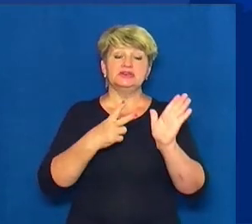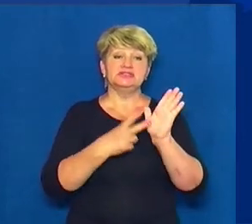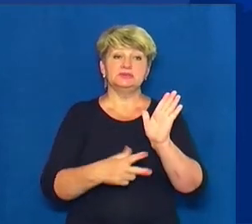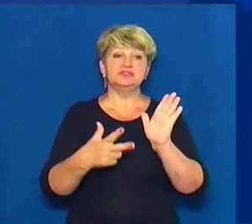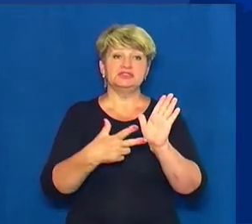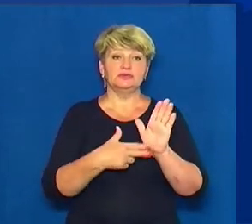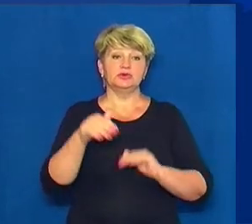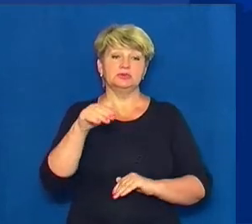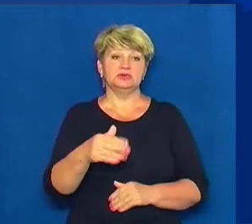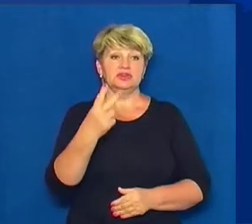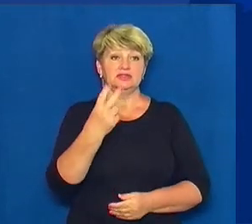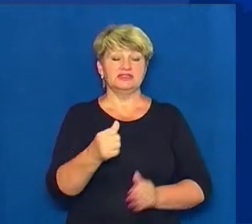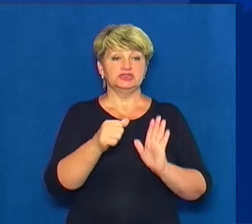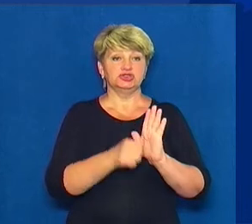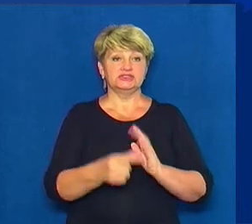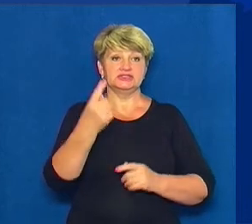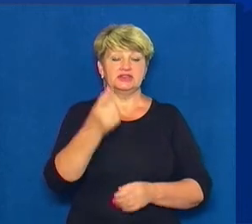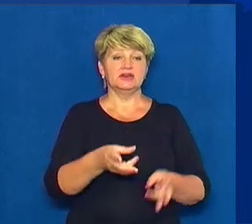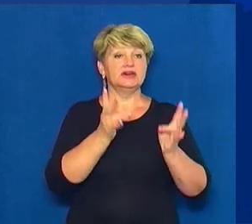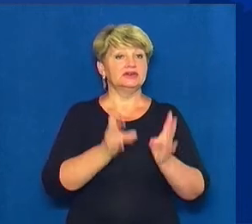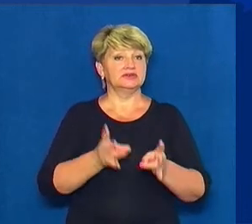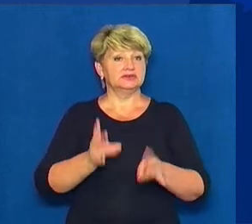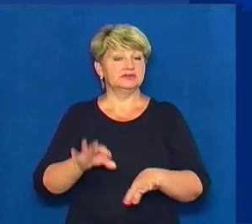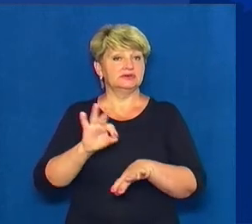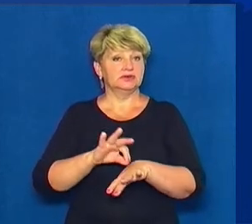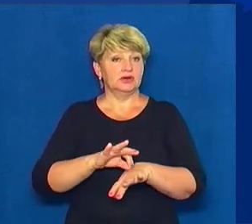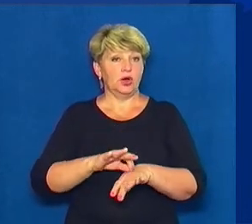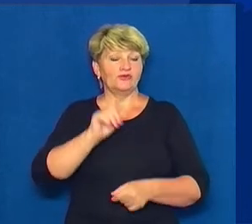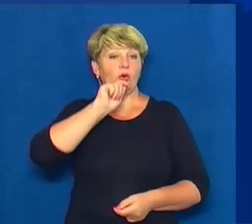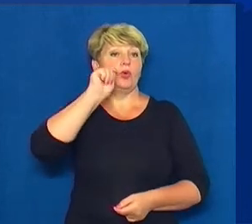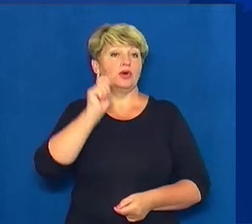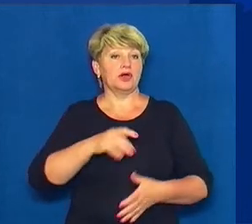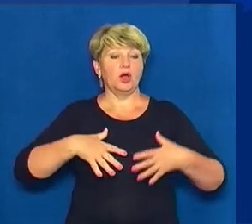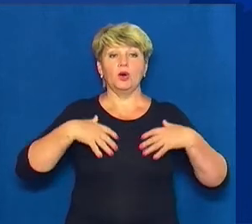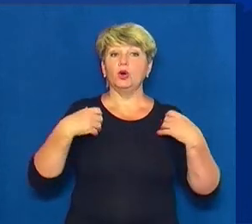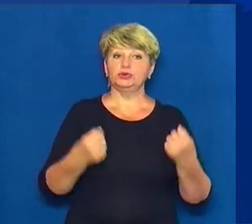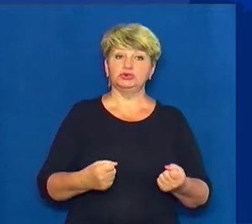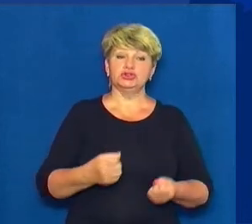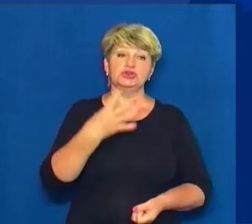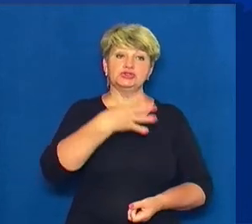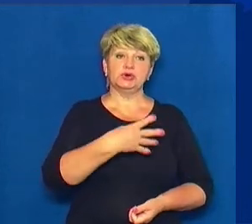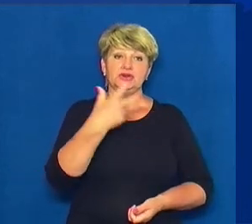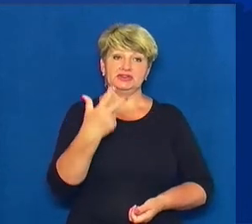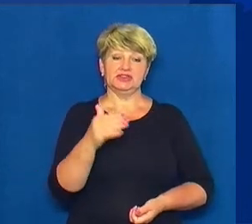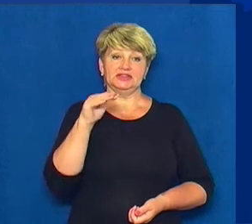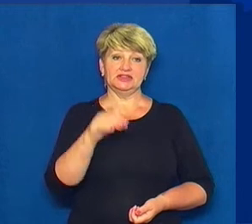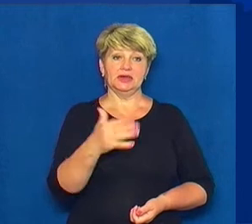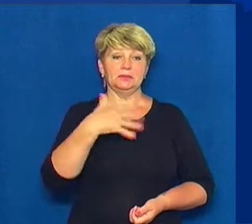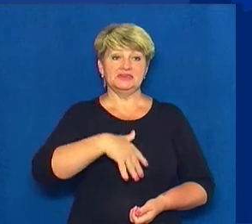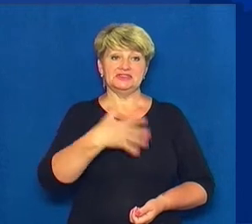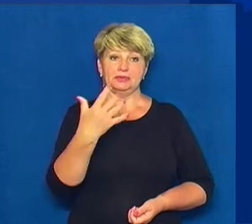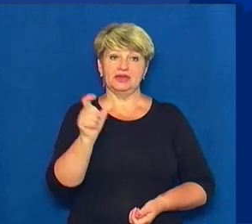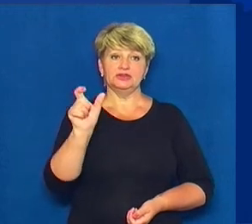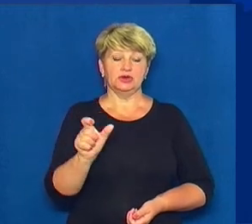261 випадок інфікування. В Україні одужало 43 055